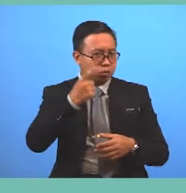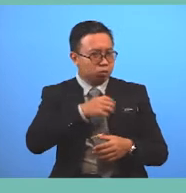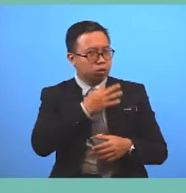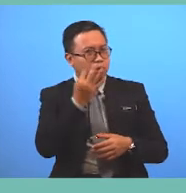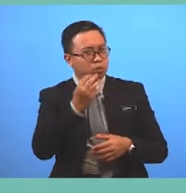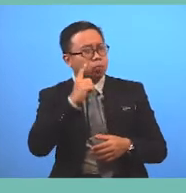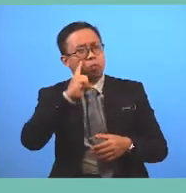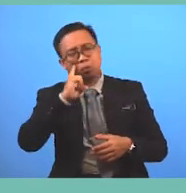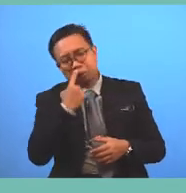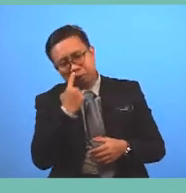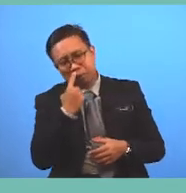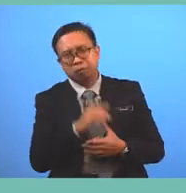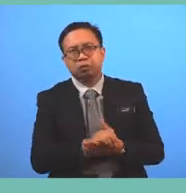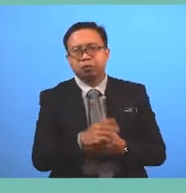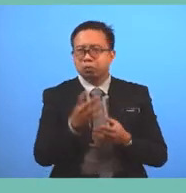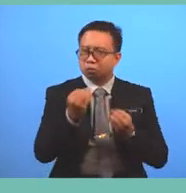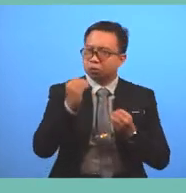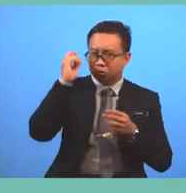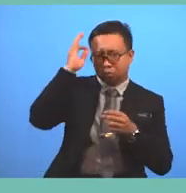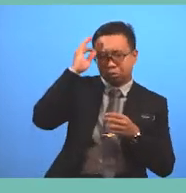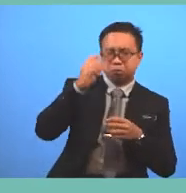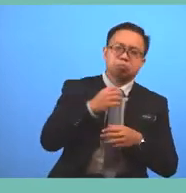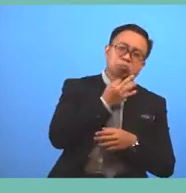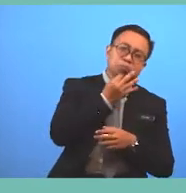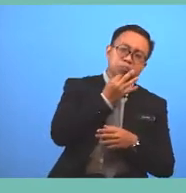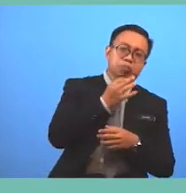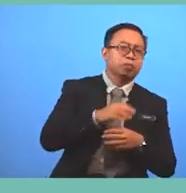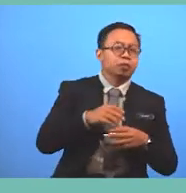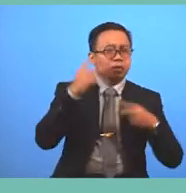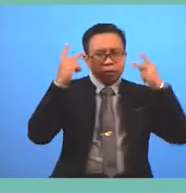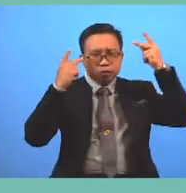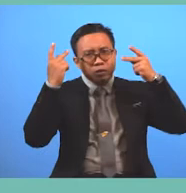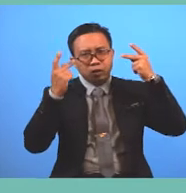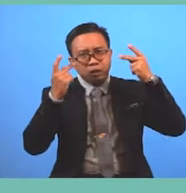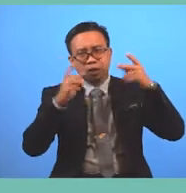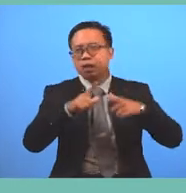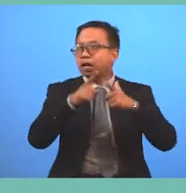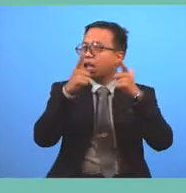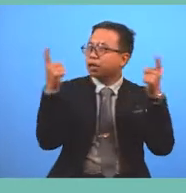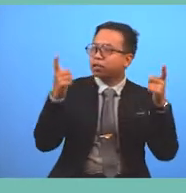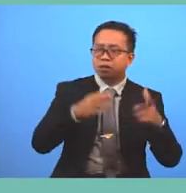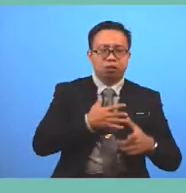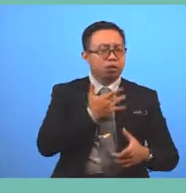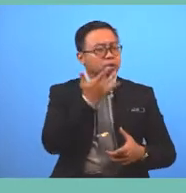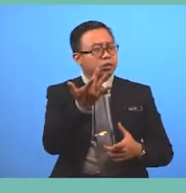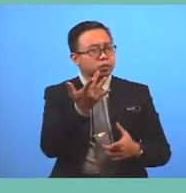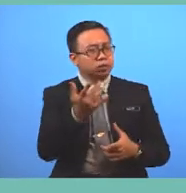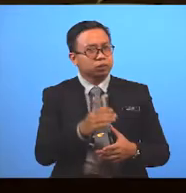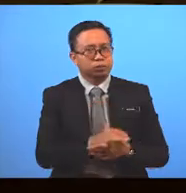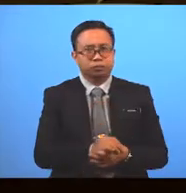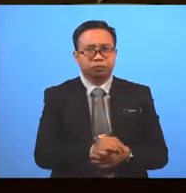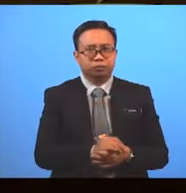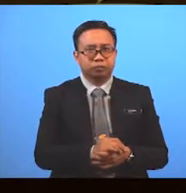boring, predictable, confusing, or any other feelings that it gives you